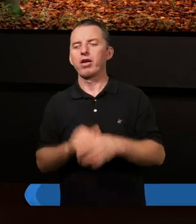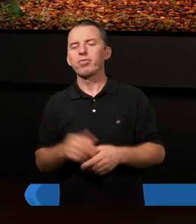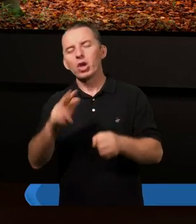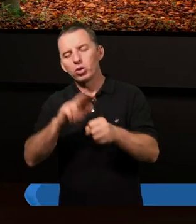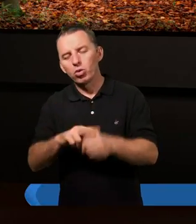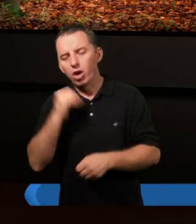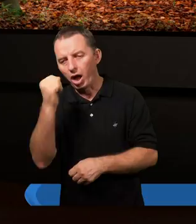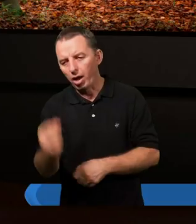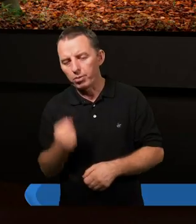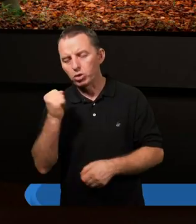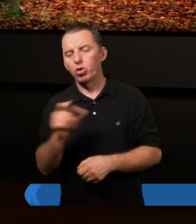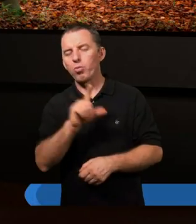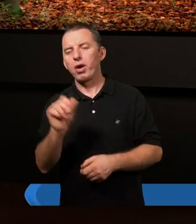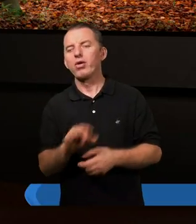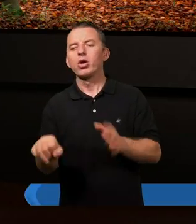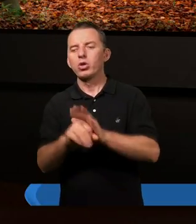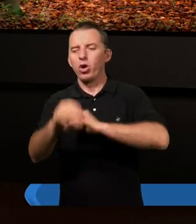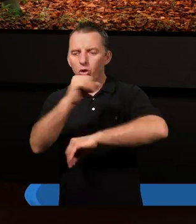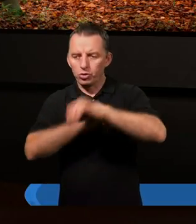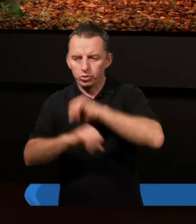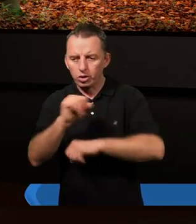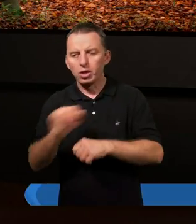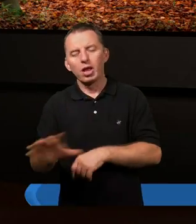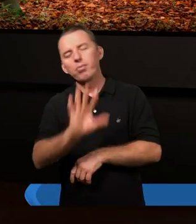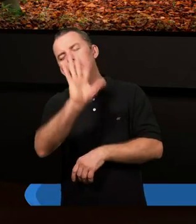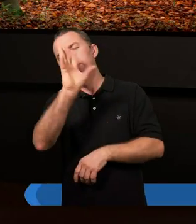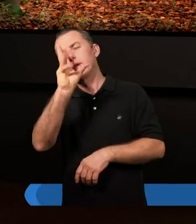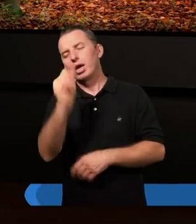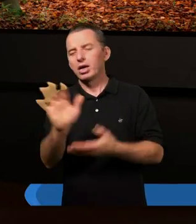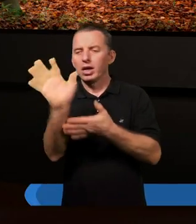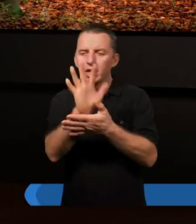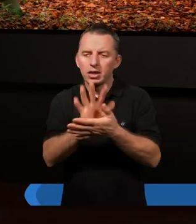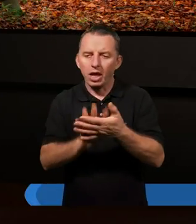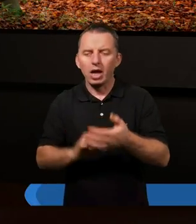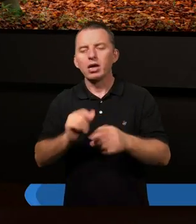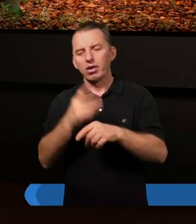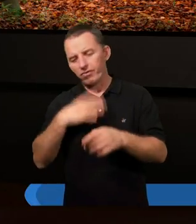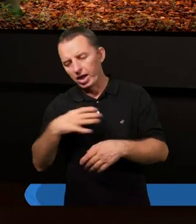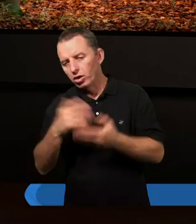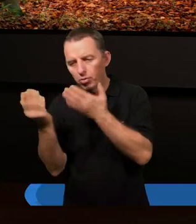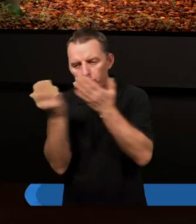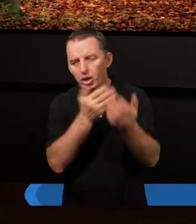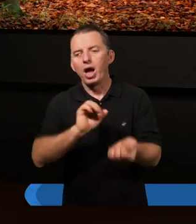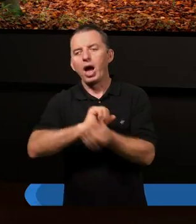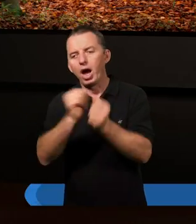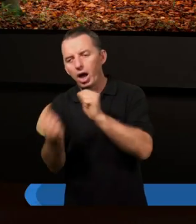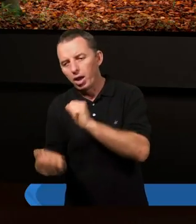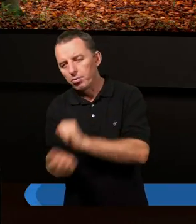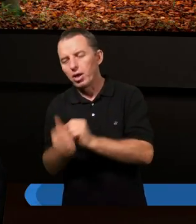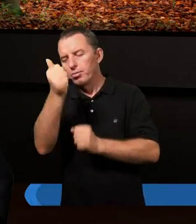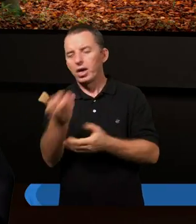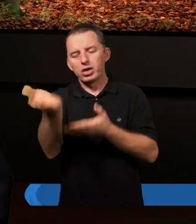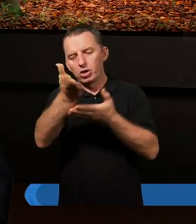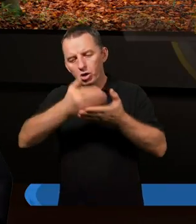którą apostół Paweł do Rzymian, tutaj ten piękny tekst, warto przeczytać. Albowiem, pierwszy